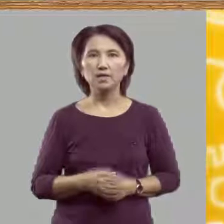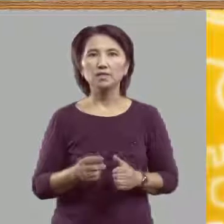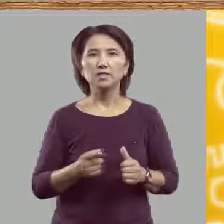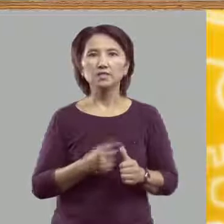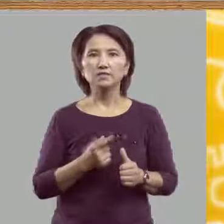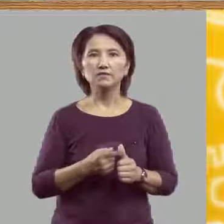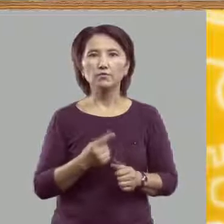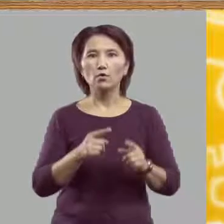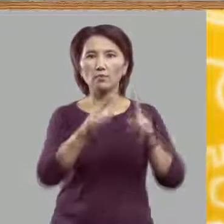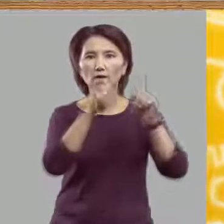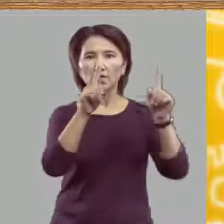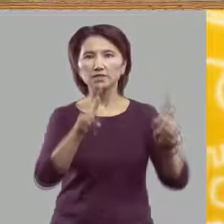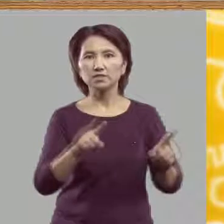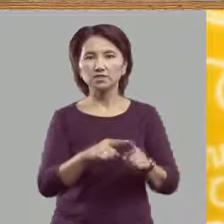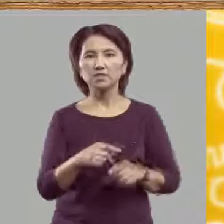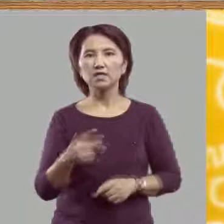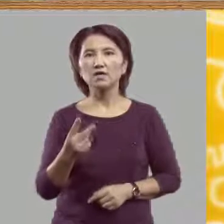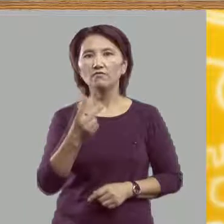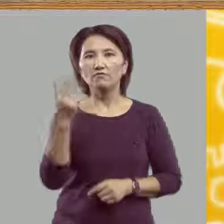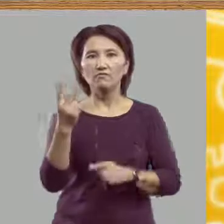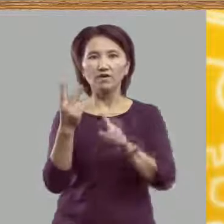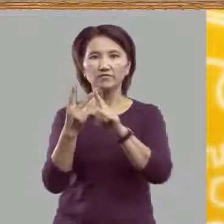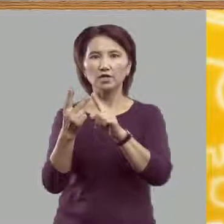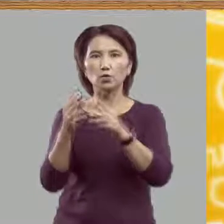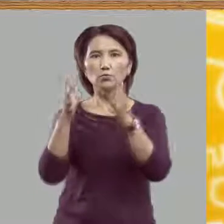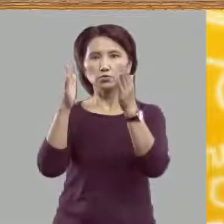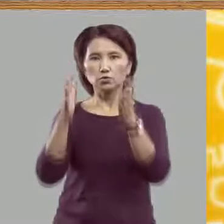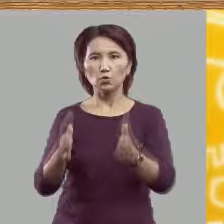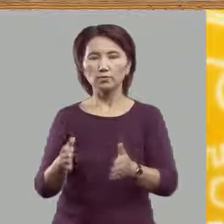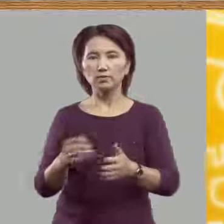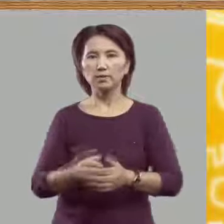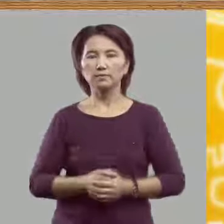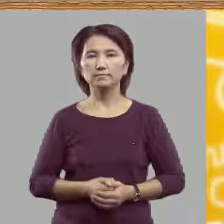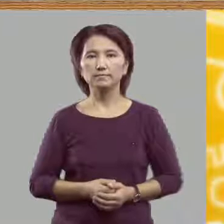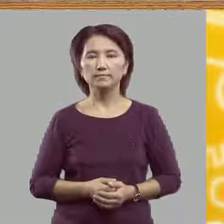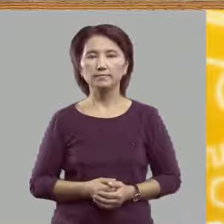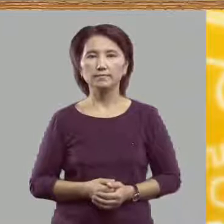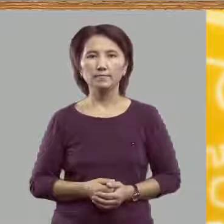Назовём картинки во втором столбике.